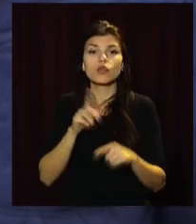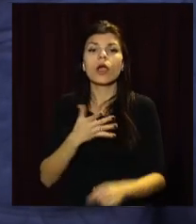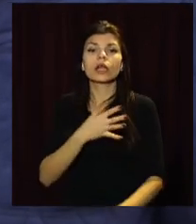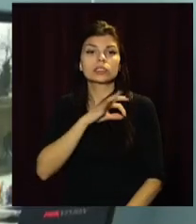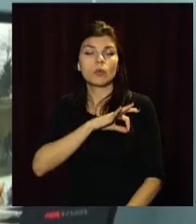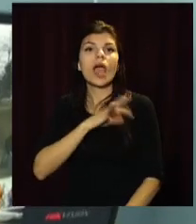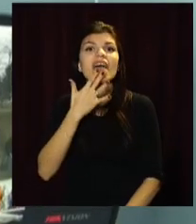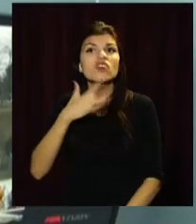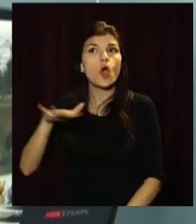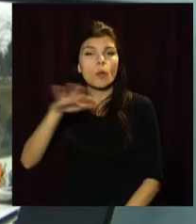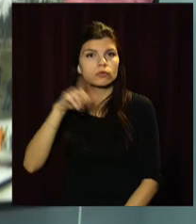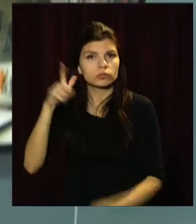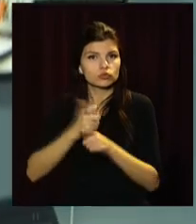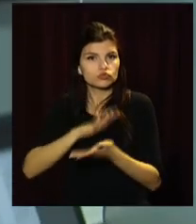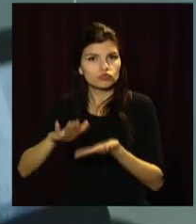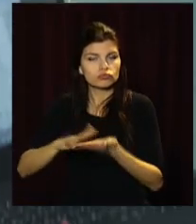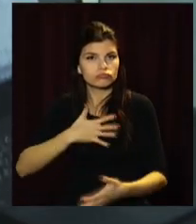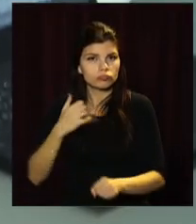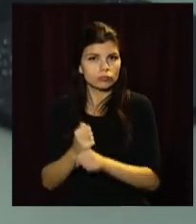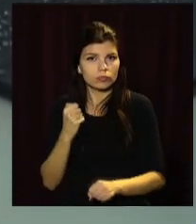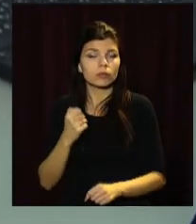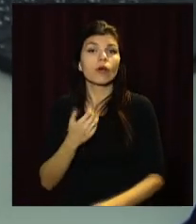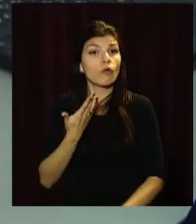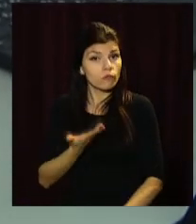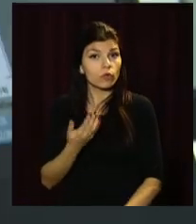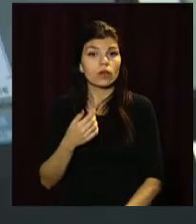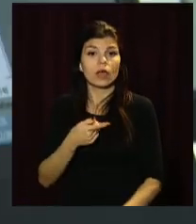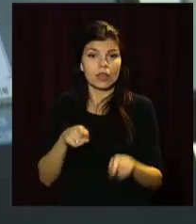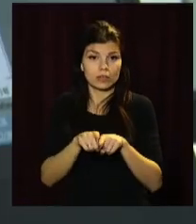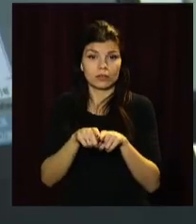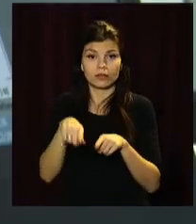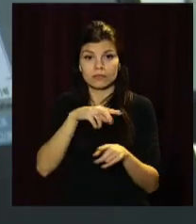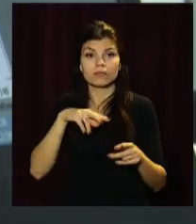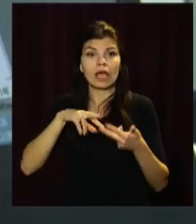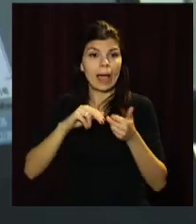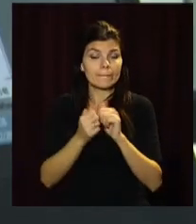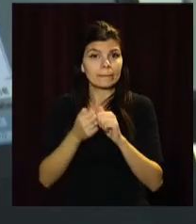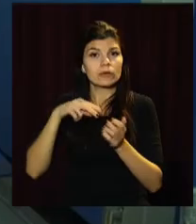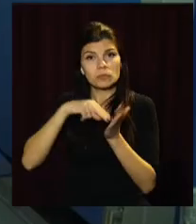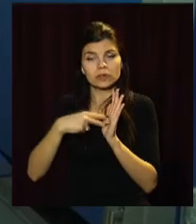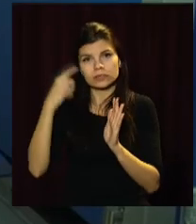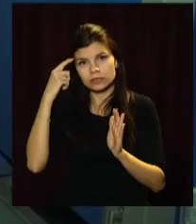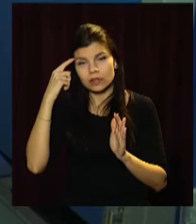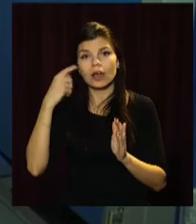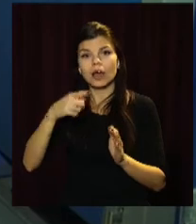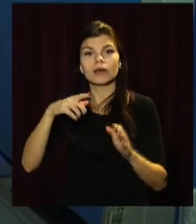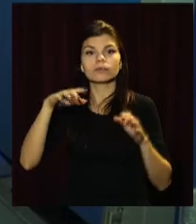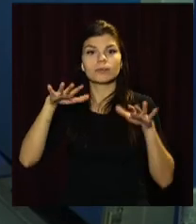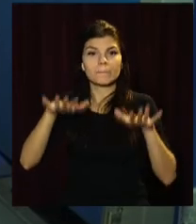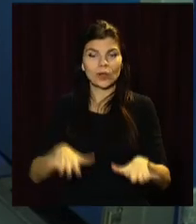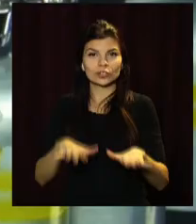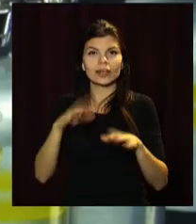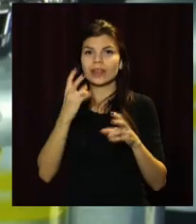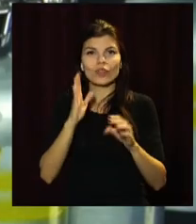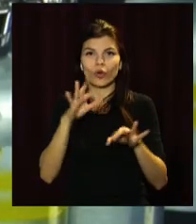Європі, скажімо так. Разом з мобільним центром екомуніторингу у Кам'янському планують облаштувати і стаціонарні пости. Вони мають з'явитися навесні